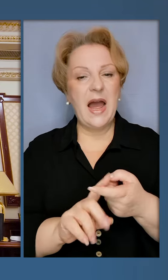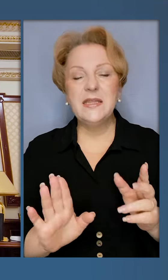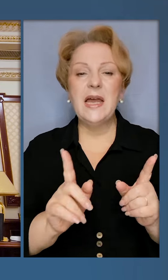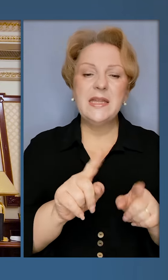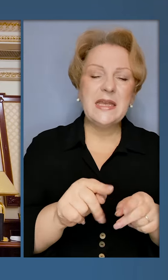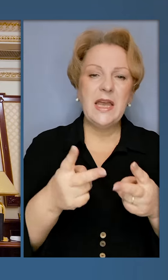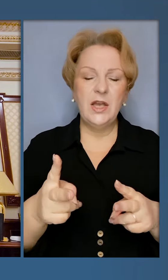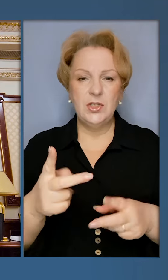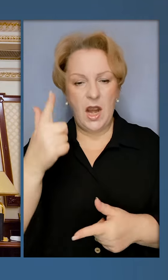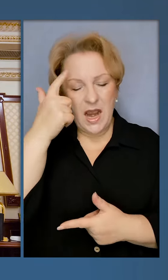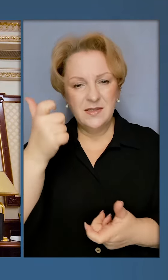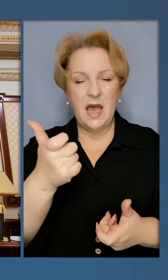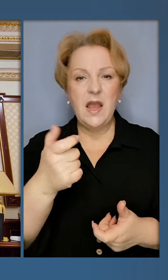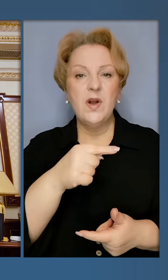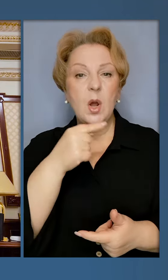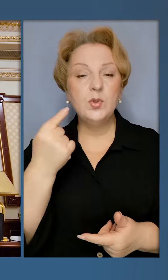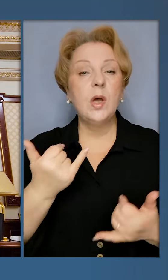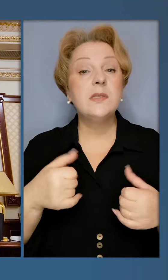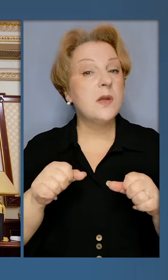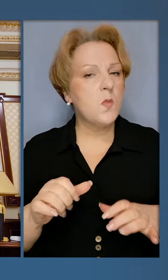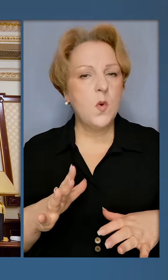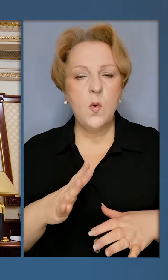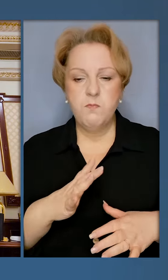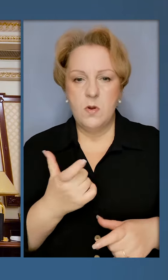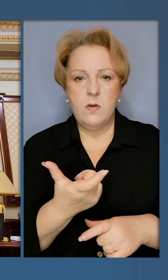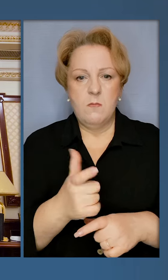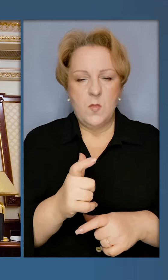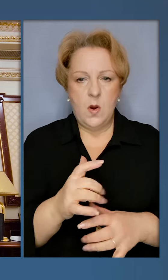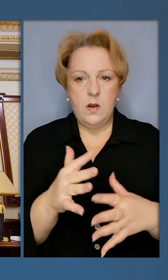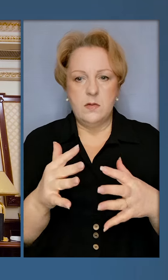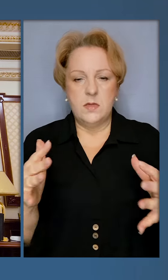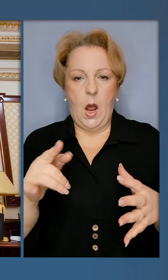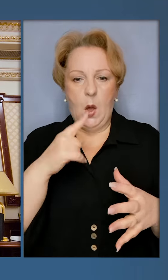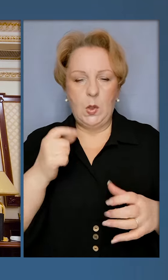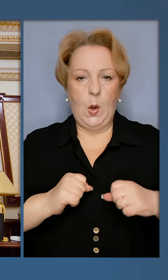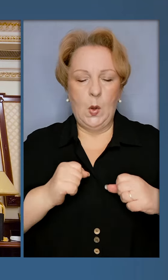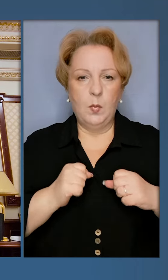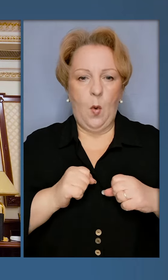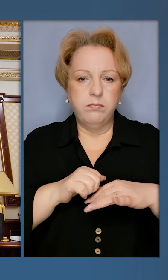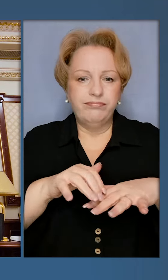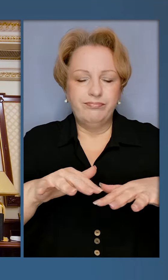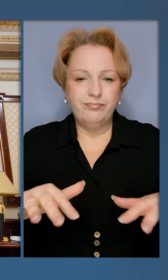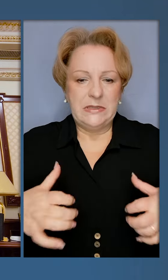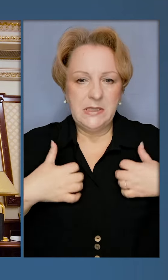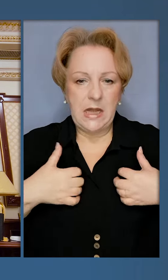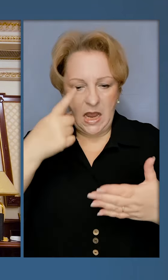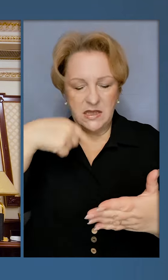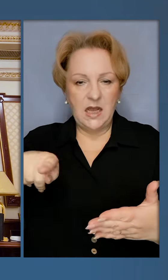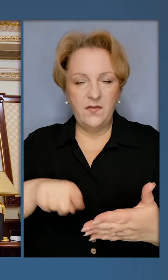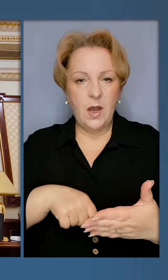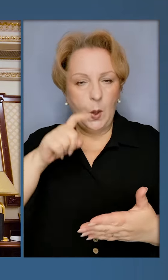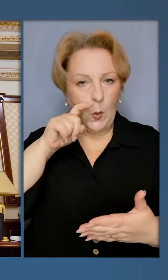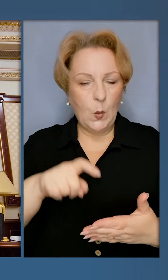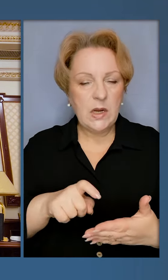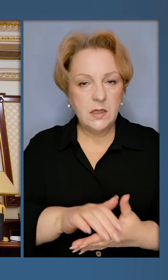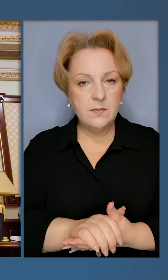залежить від тих чи інших заяв з Росії. Зараз може бути ще більше російських спроб сіяти страх та